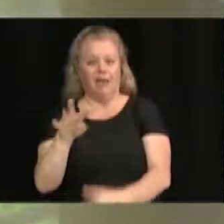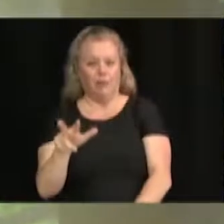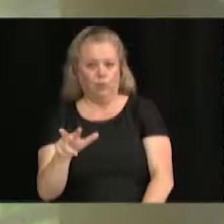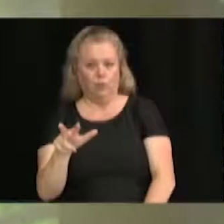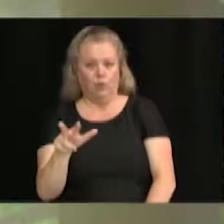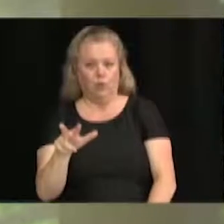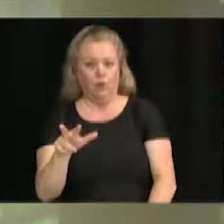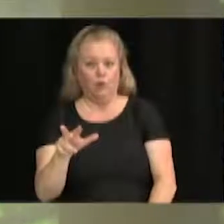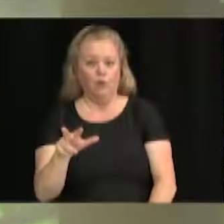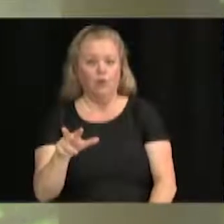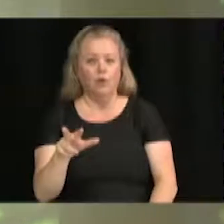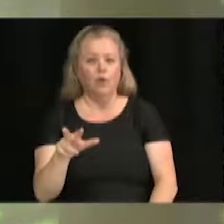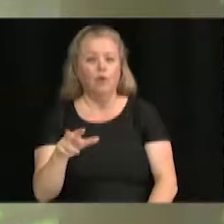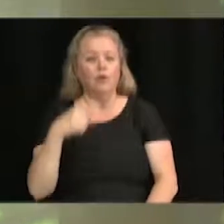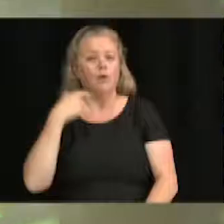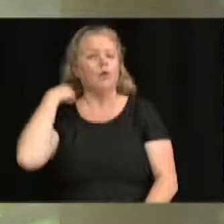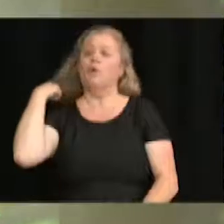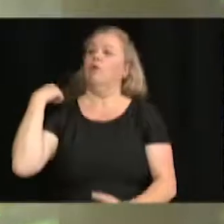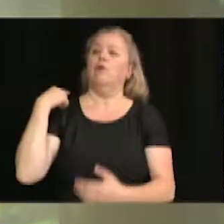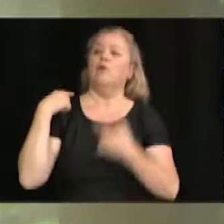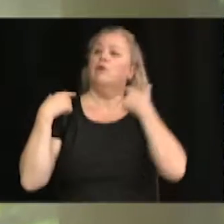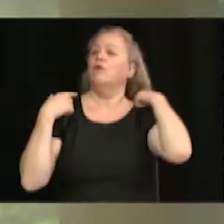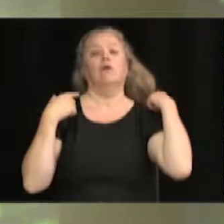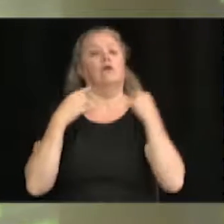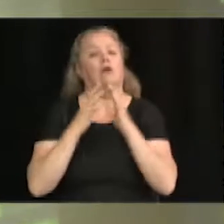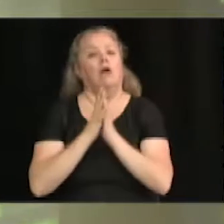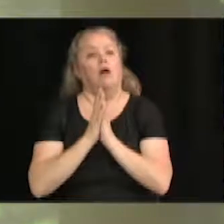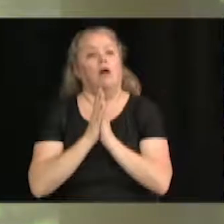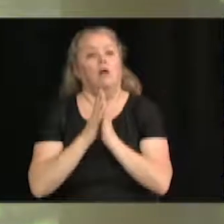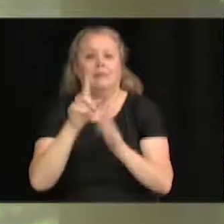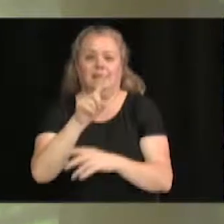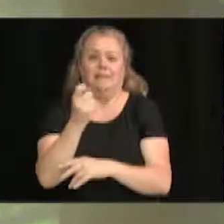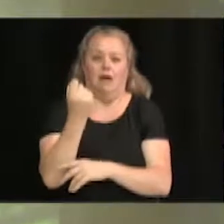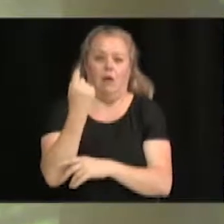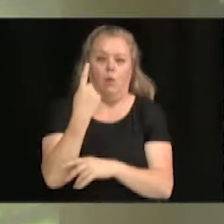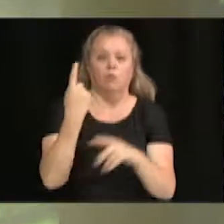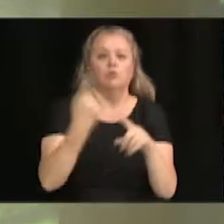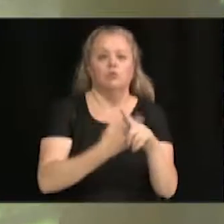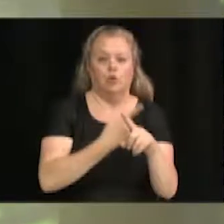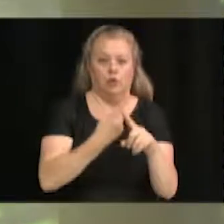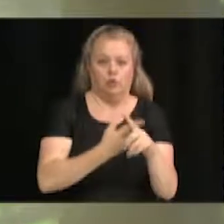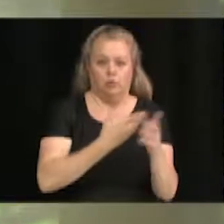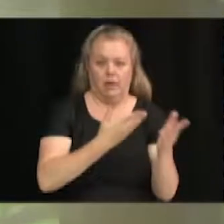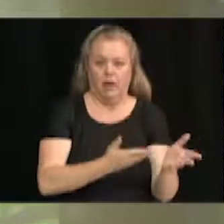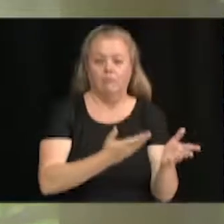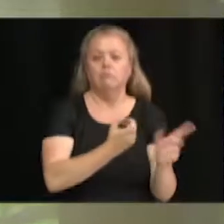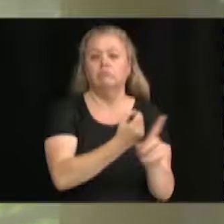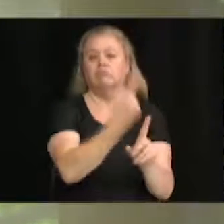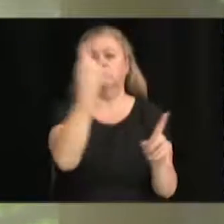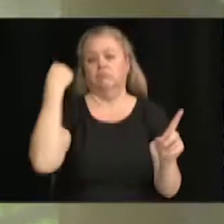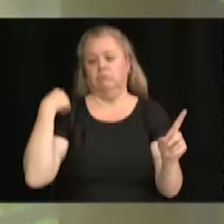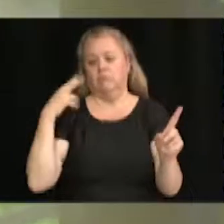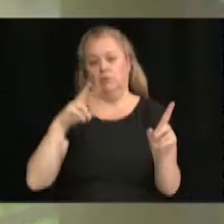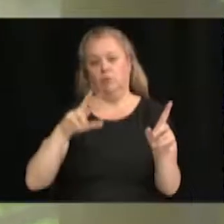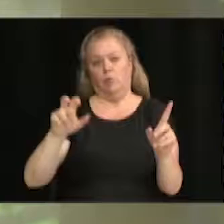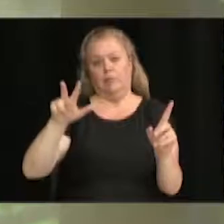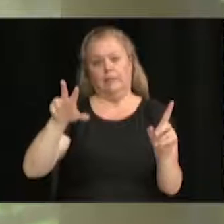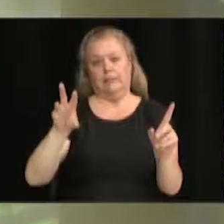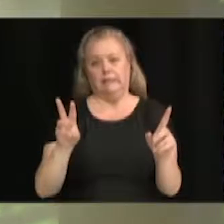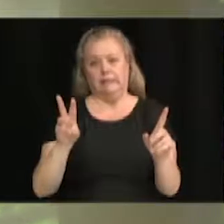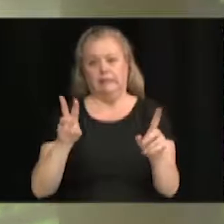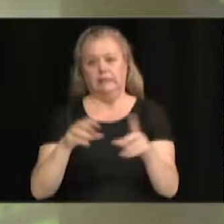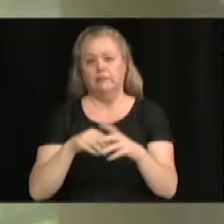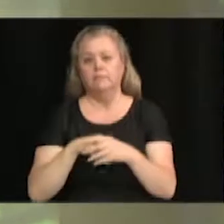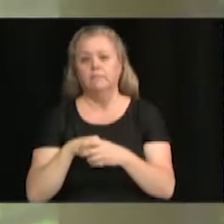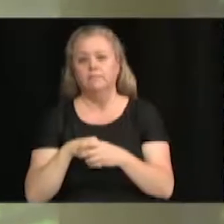l'an dernier. Et pour, en fait, 111 logements créés cette année comparativement à 336 l'an